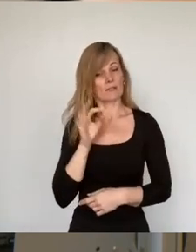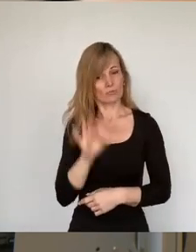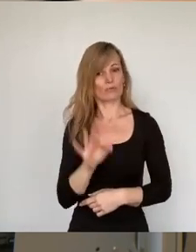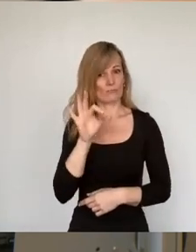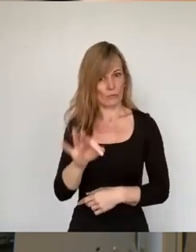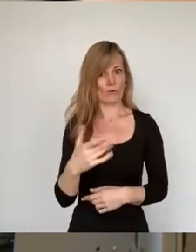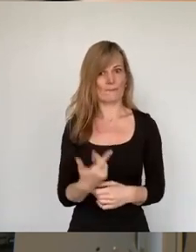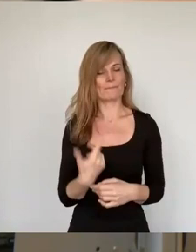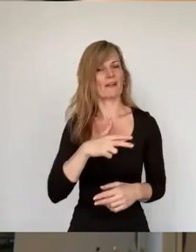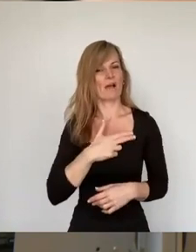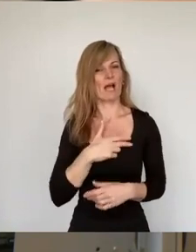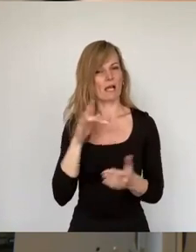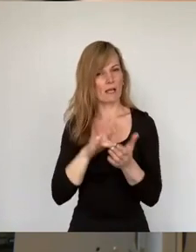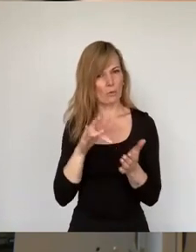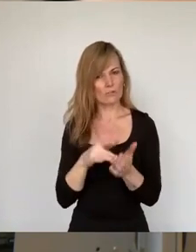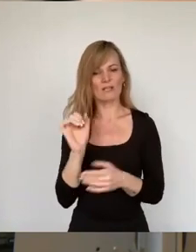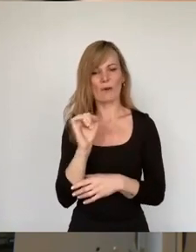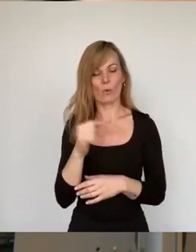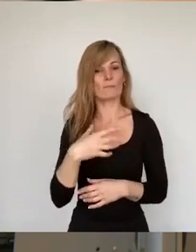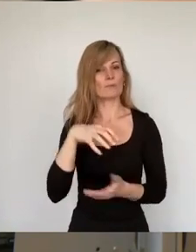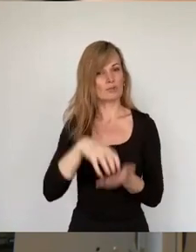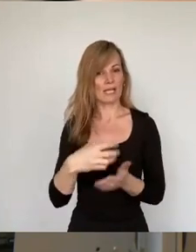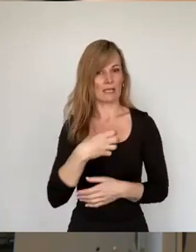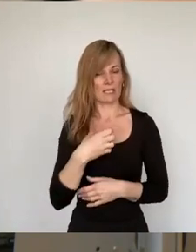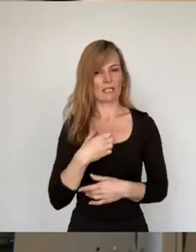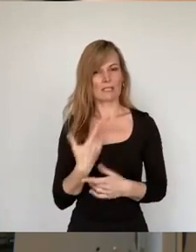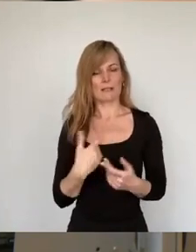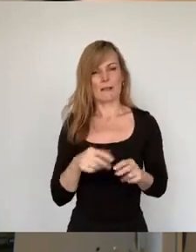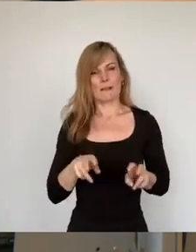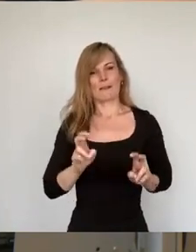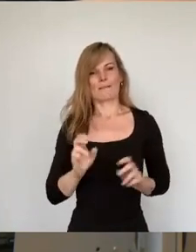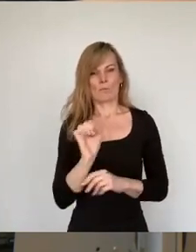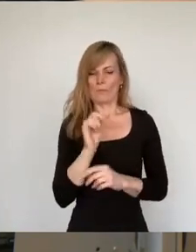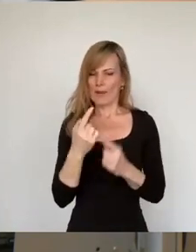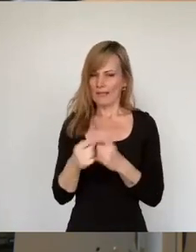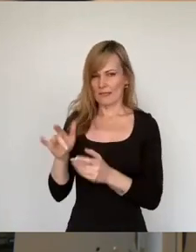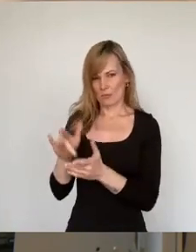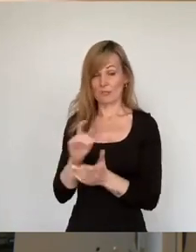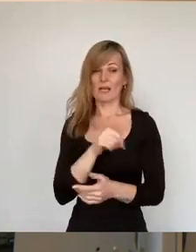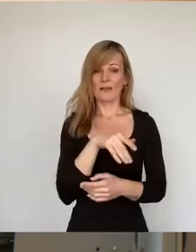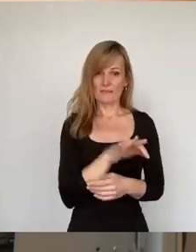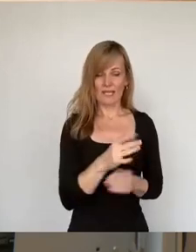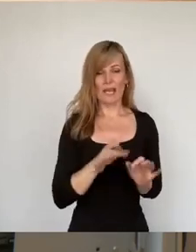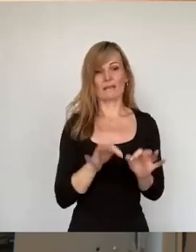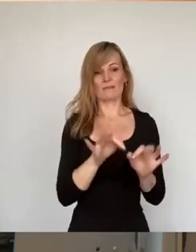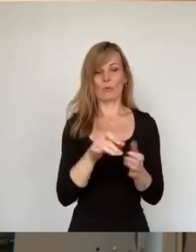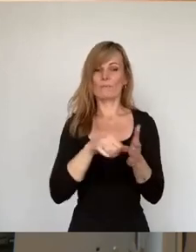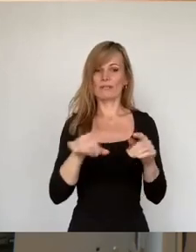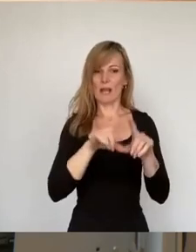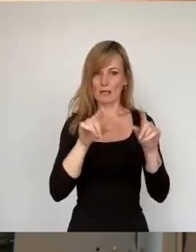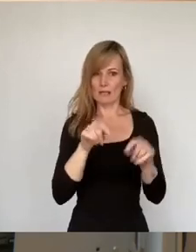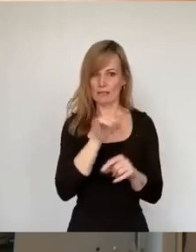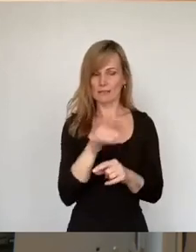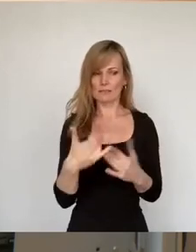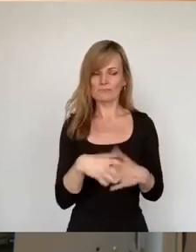Dresden hier kneift, scheint jedoch ganz woanders zu liegen. Die AfD hat die Einführung der Bezahlkarte hier in Dresden mit einem recht